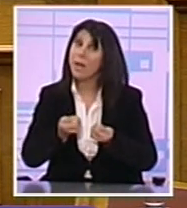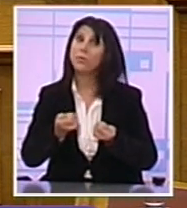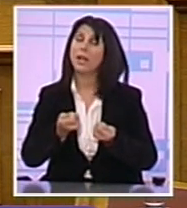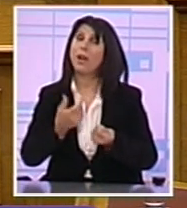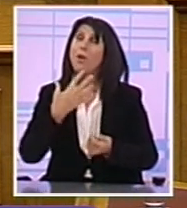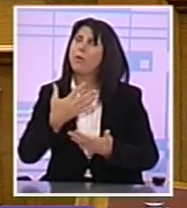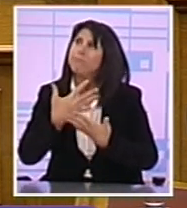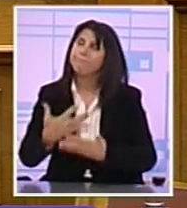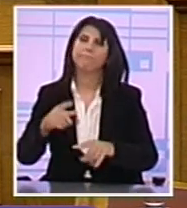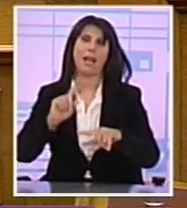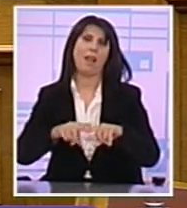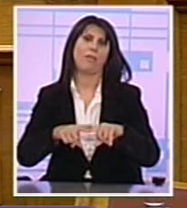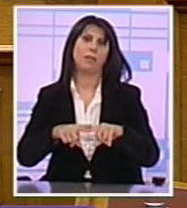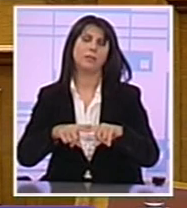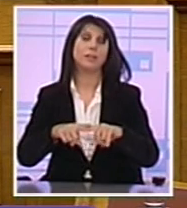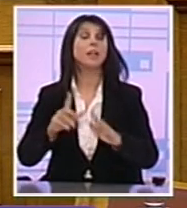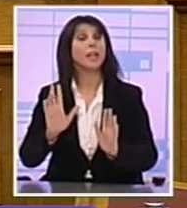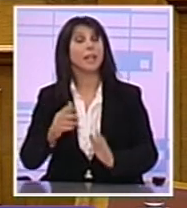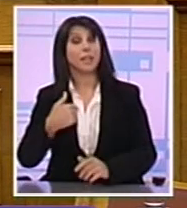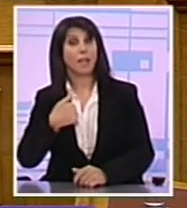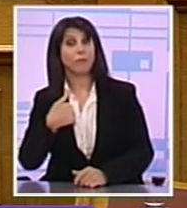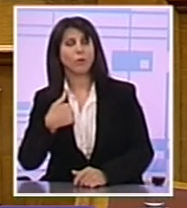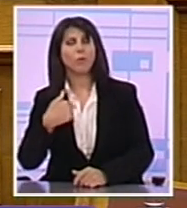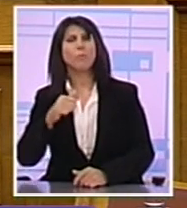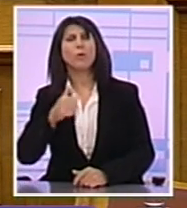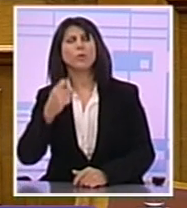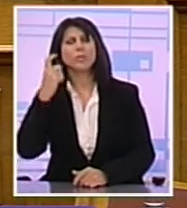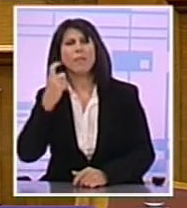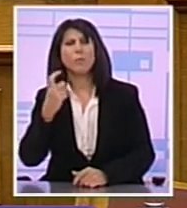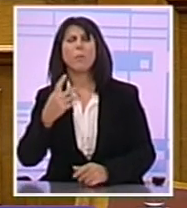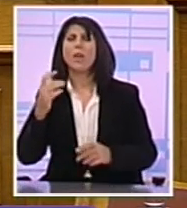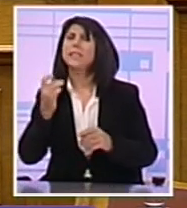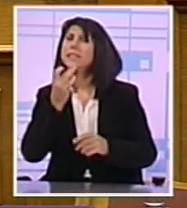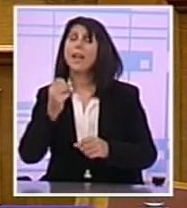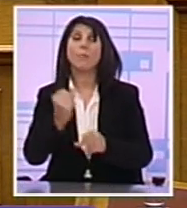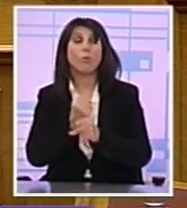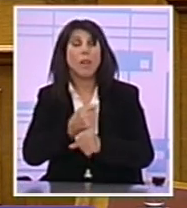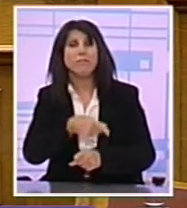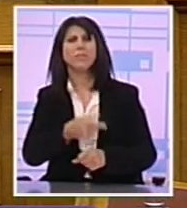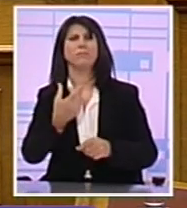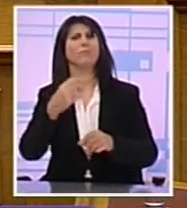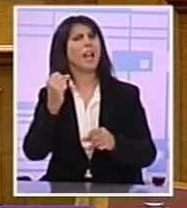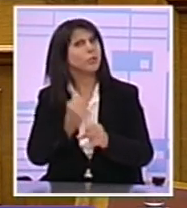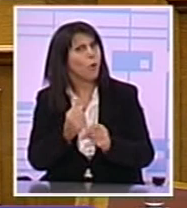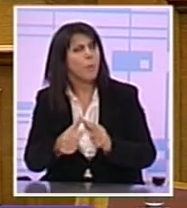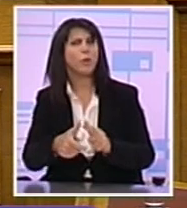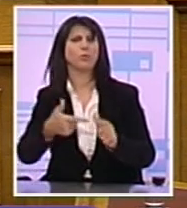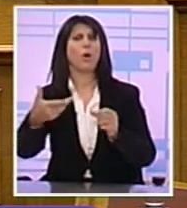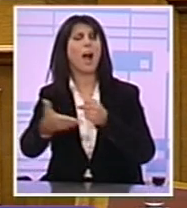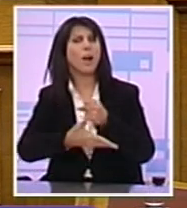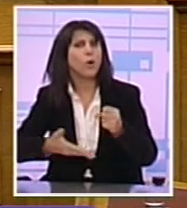έγνοια μου Είναι πρώτα απ' όλα Με κάθε σκληρά εργαζόμενο οικογενειάρχη Πιχειρηματία ή και αγρότη Είναι ο